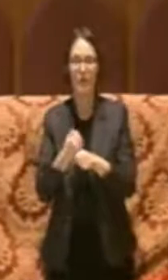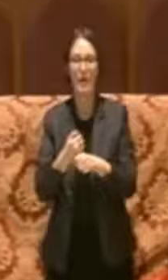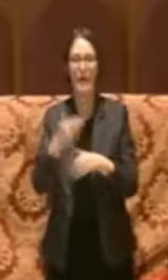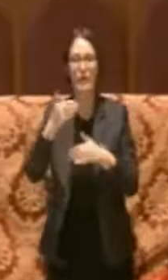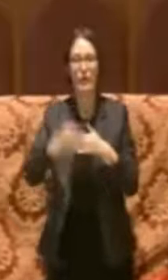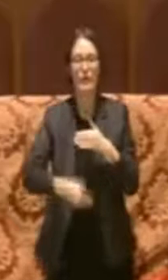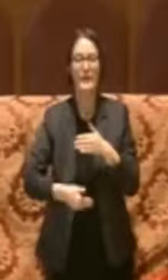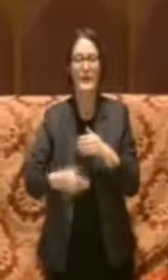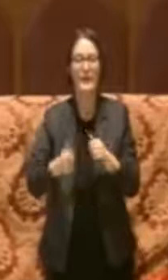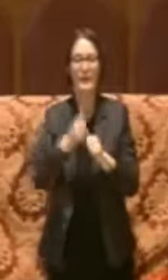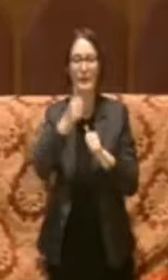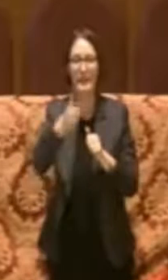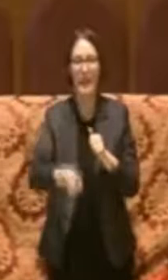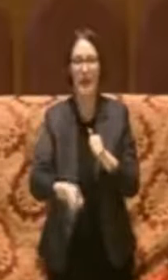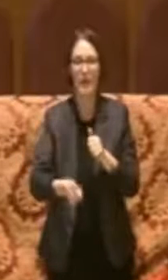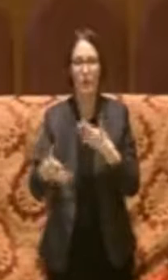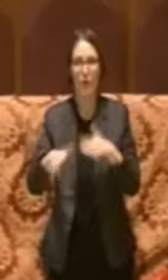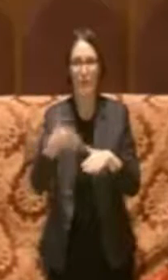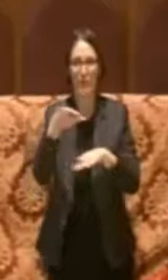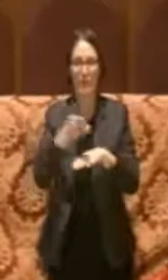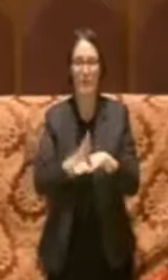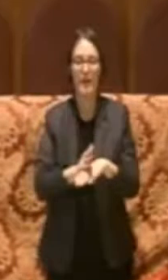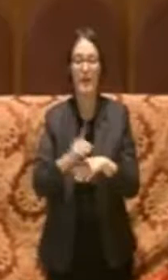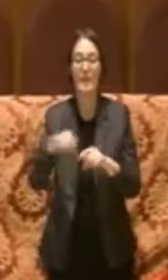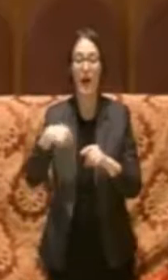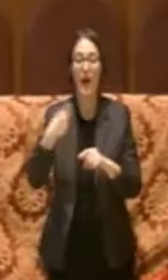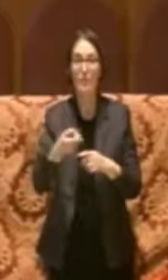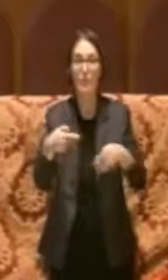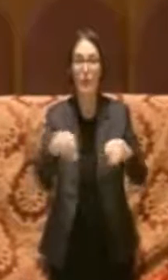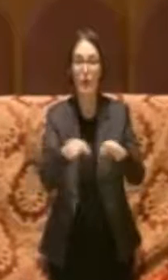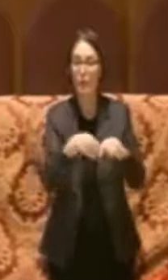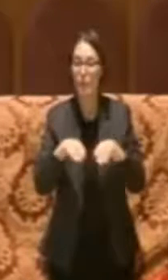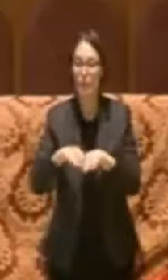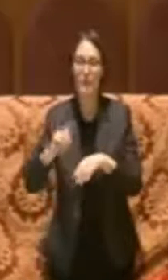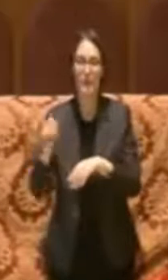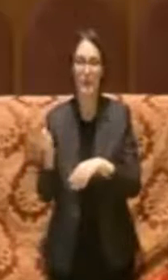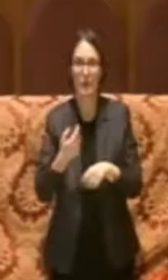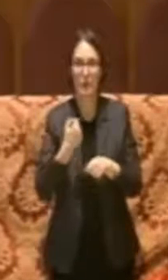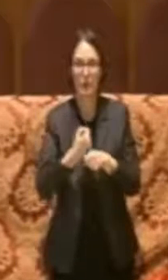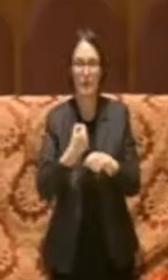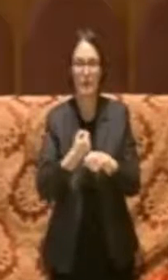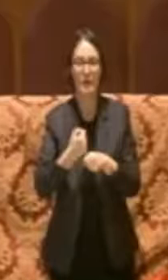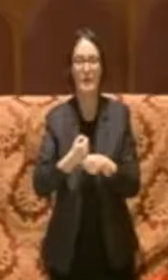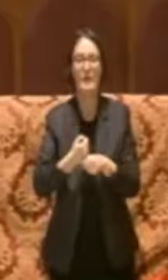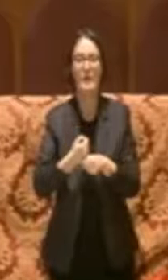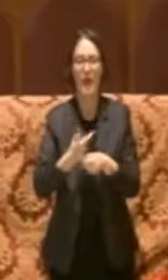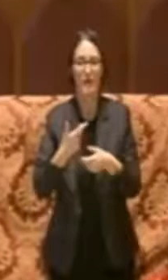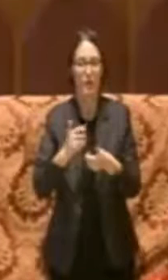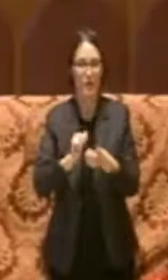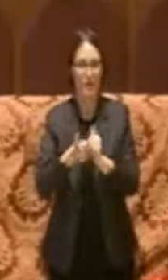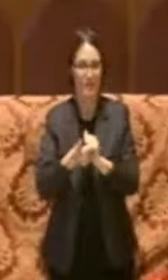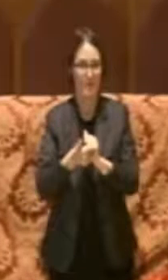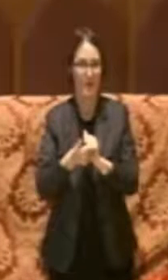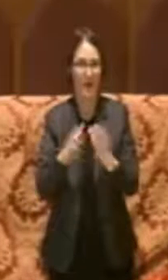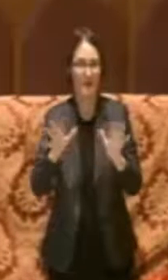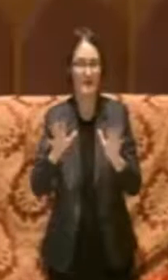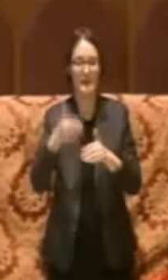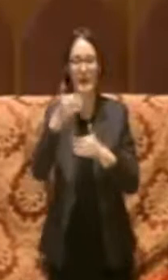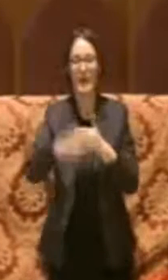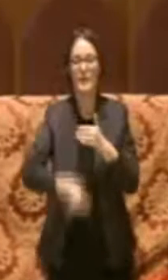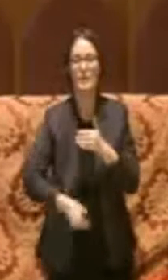anno e concluderli tutti per almeno 10 palestre entro il 31 dicembre del 2020,